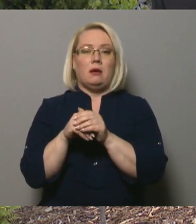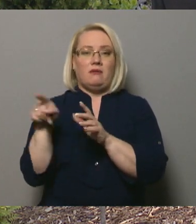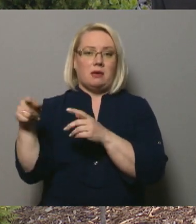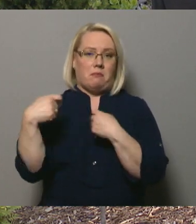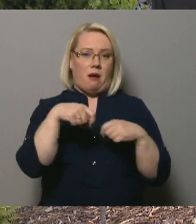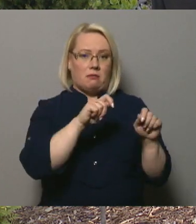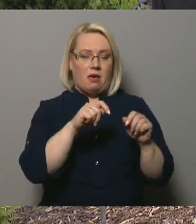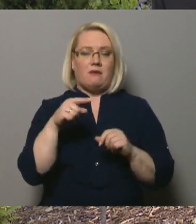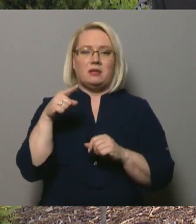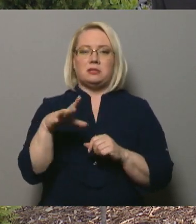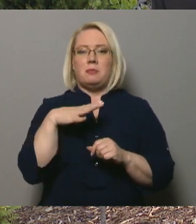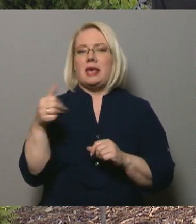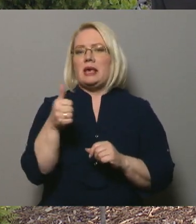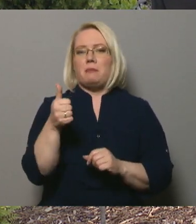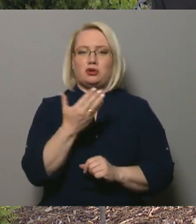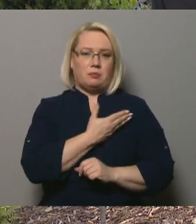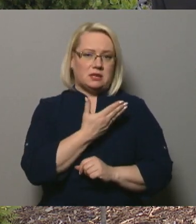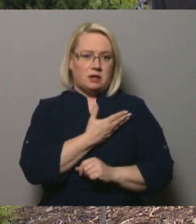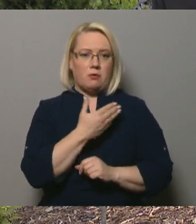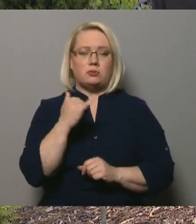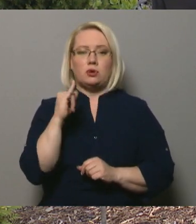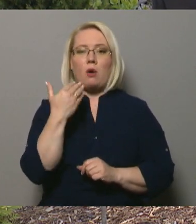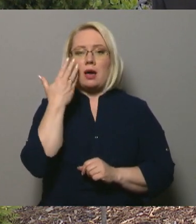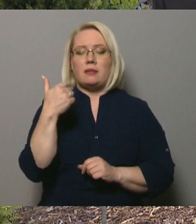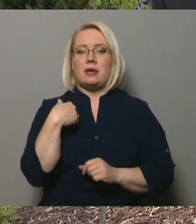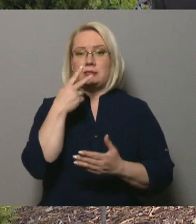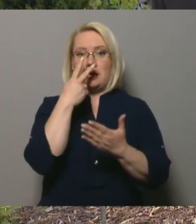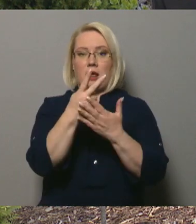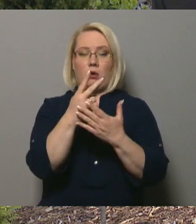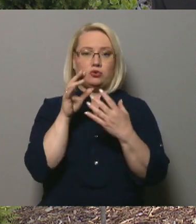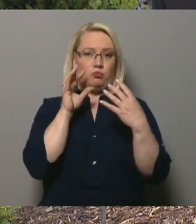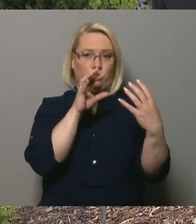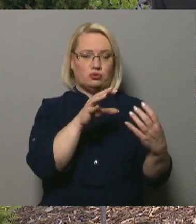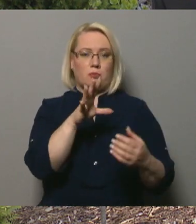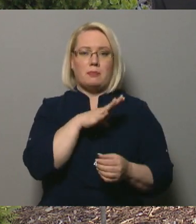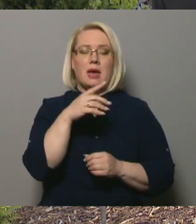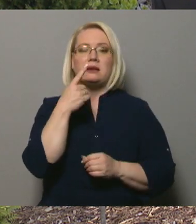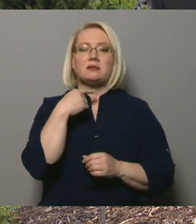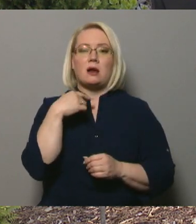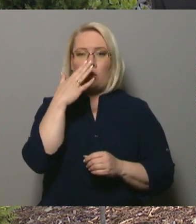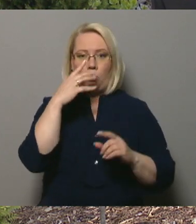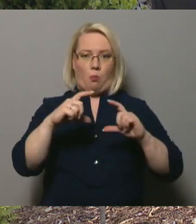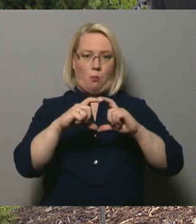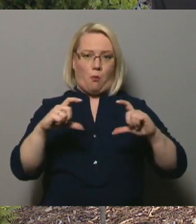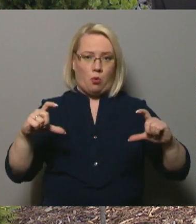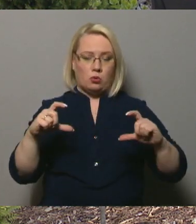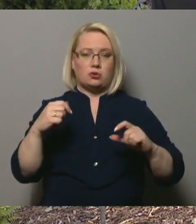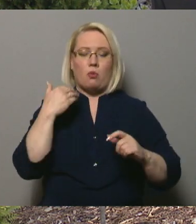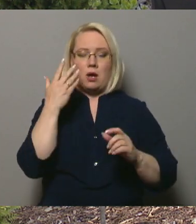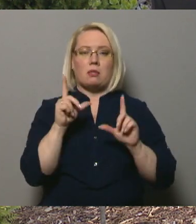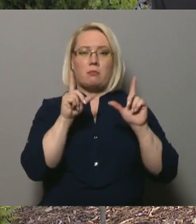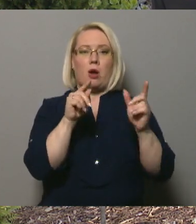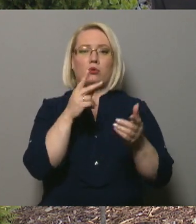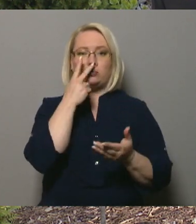Tas bija tāds īpašs piedzīvojums, jo tad, kad es ieraudzīju šo busiņu, viņš bija ar sarkaniem numuriem. Un tā, kad es braucu